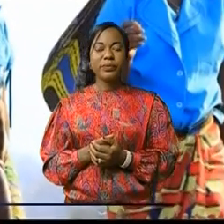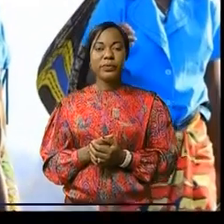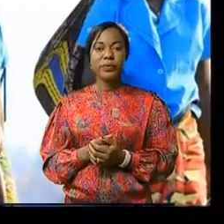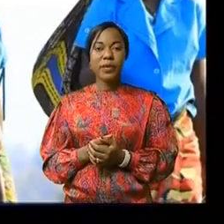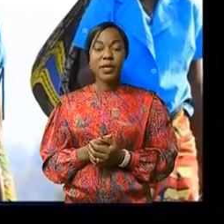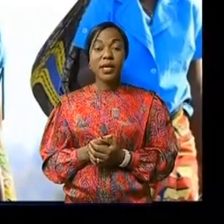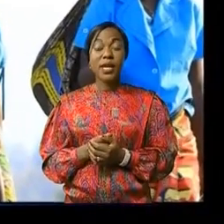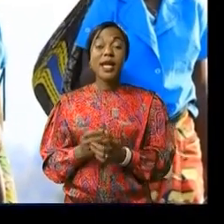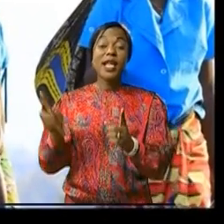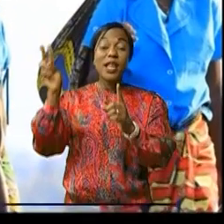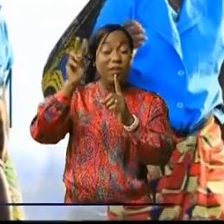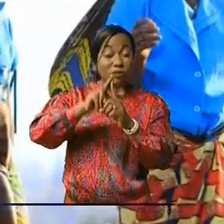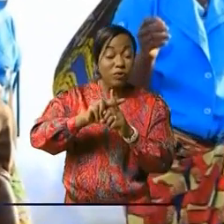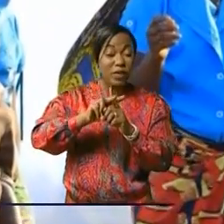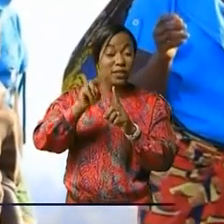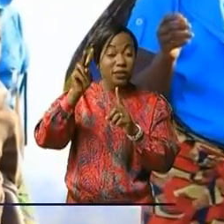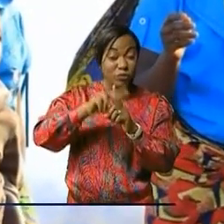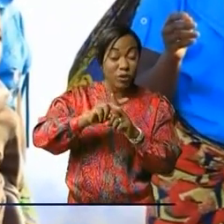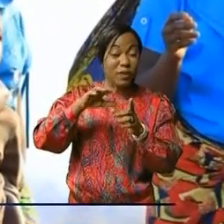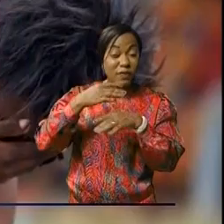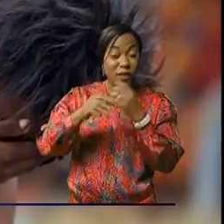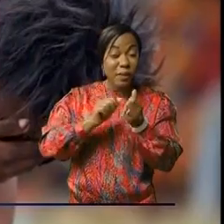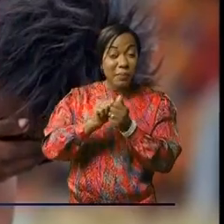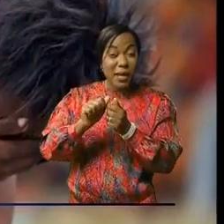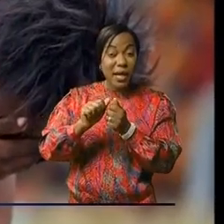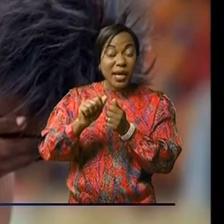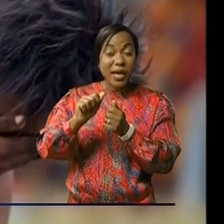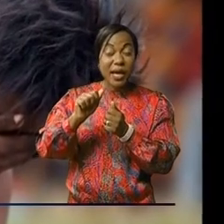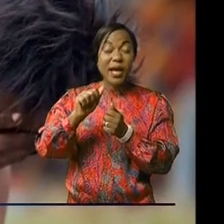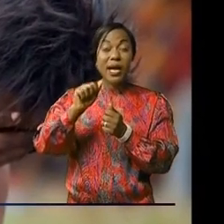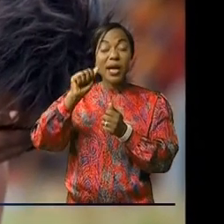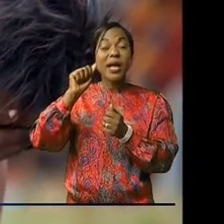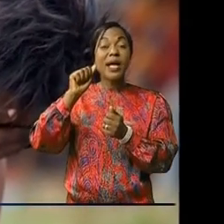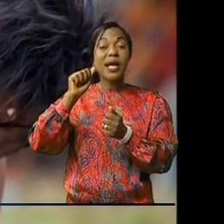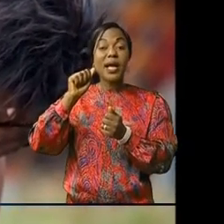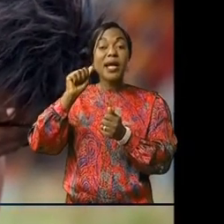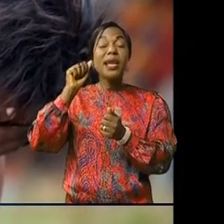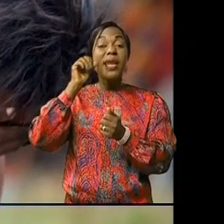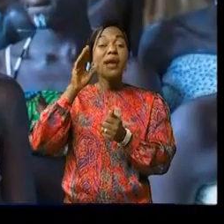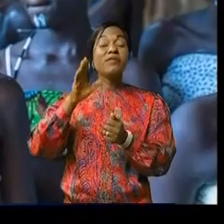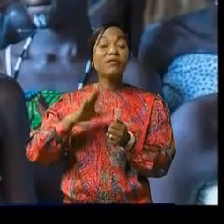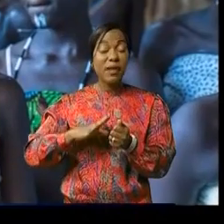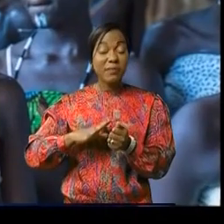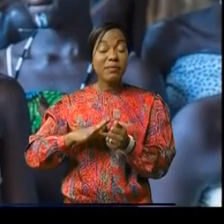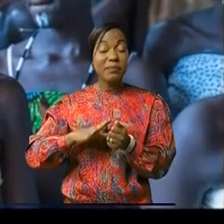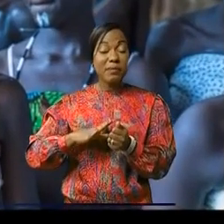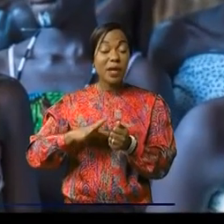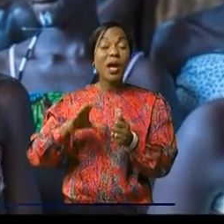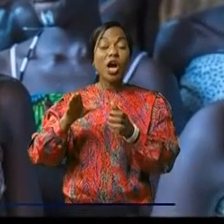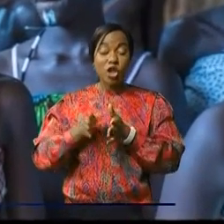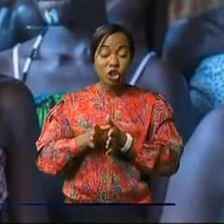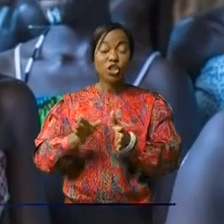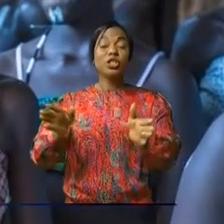Le violences basées sur le genre et toute la vulnérabilité que subissent la femme en général et la jeune fille en RDC